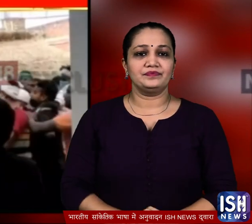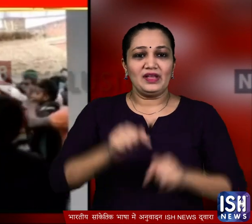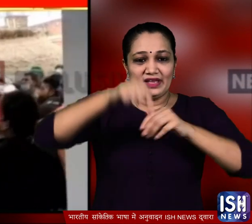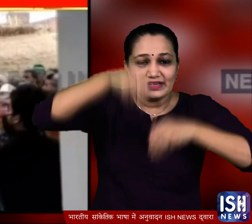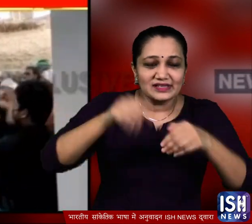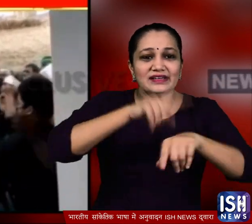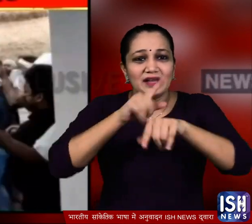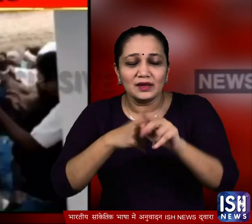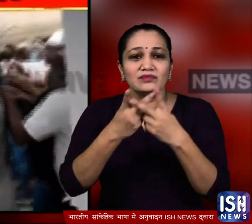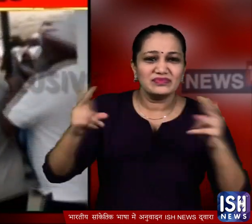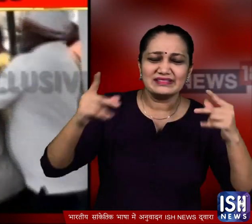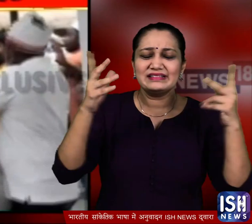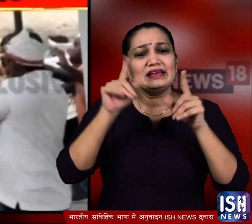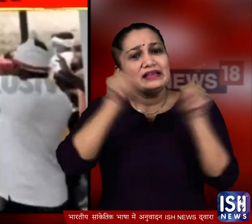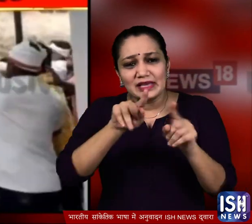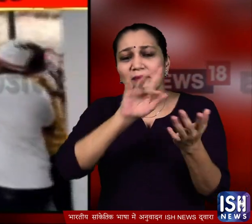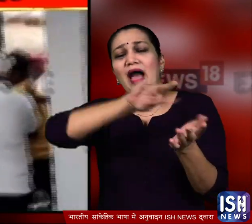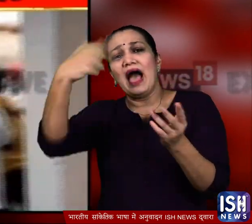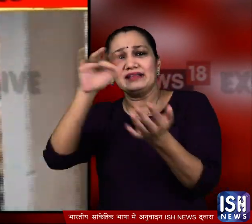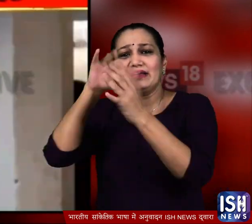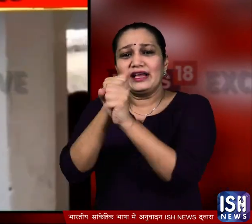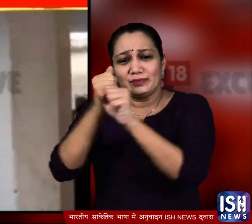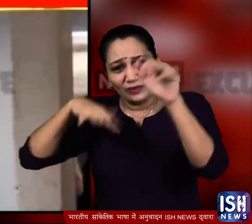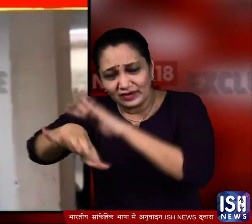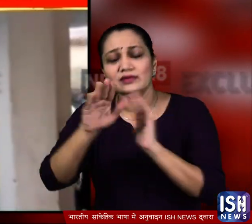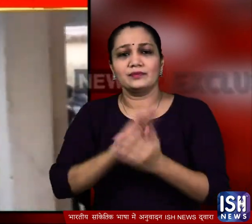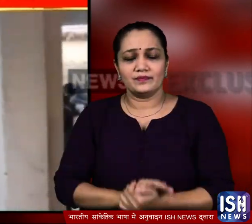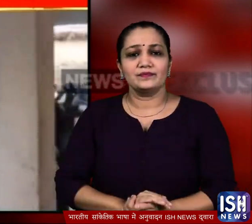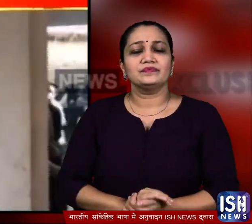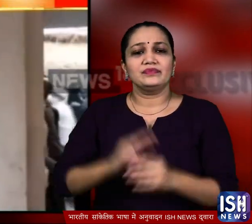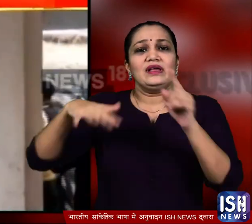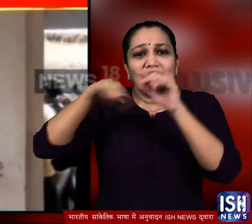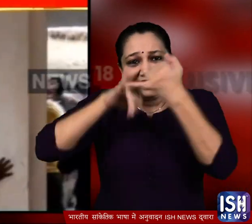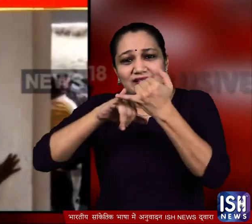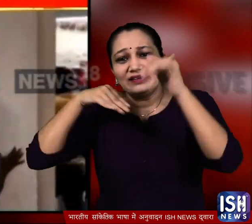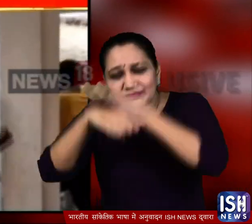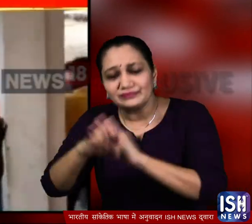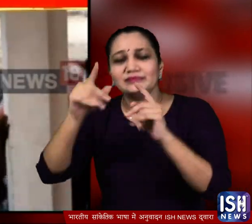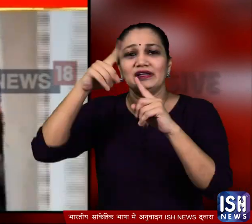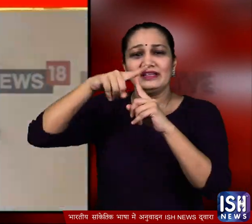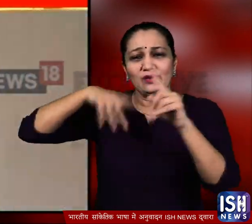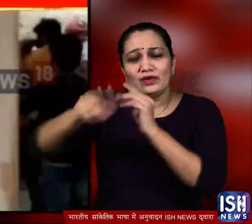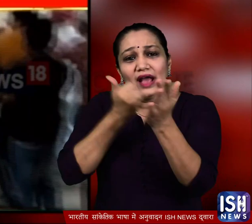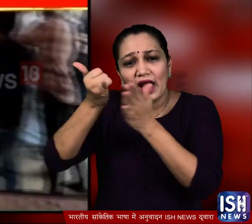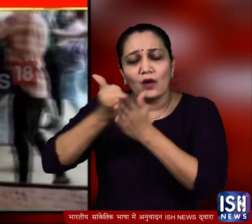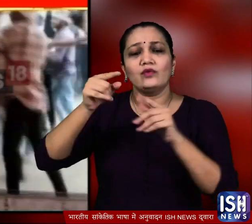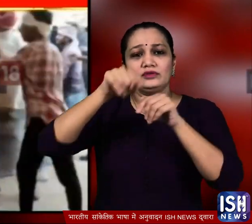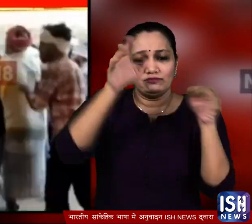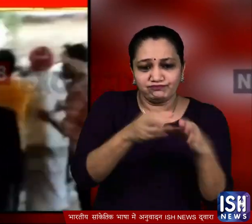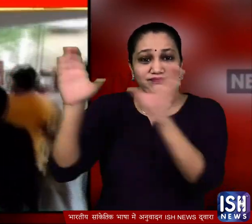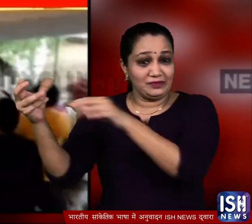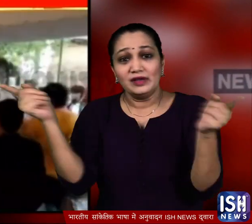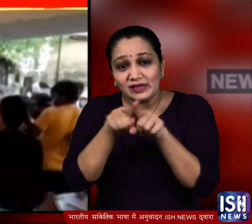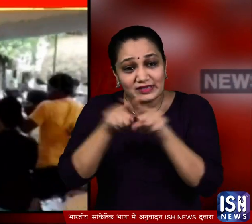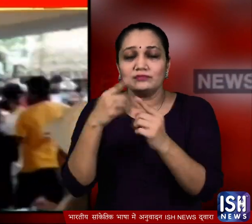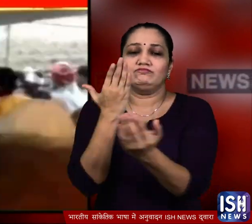वोटिंग के दौरान हिंसा की कमुबेश ऐसी ही तस्वीरें गाजियपूर जिले से भी सामने आई वहां के सेवराई तैसील के चित्रकोनी गाओं में प्रधान पद के